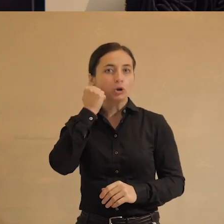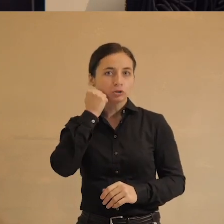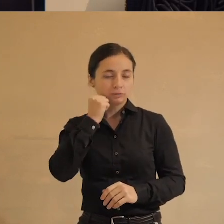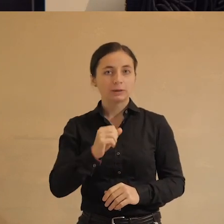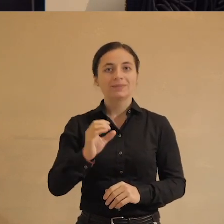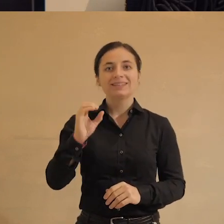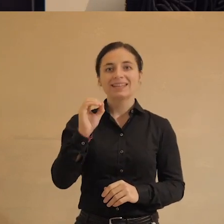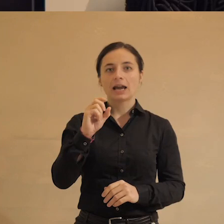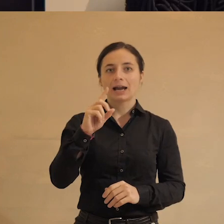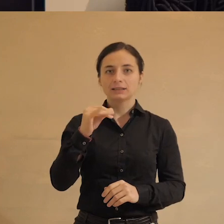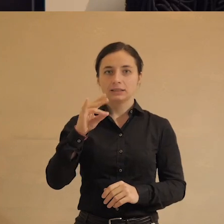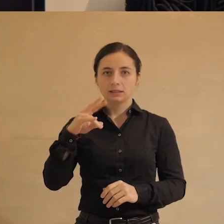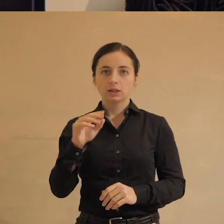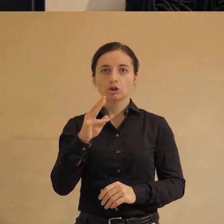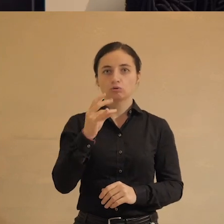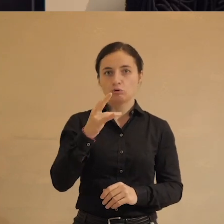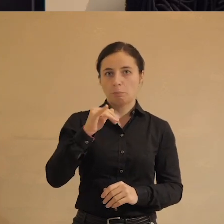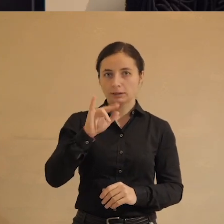спасибо.